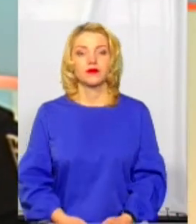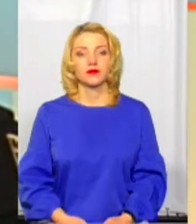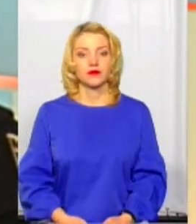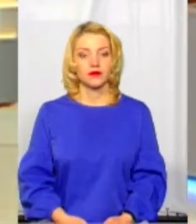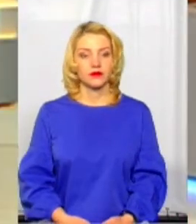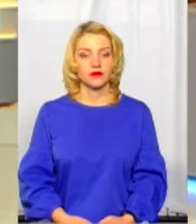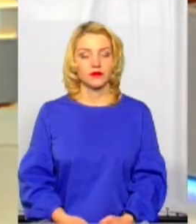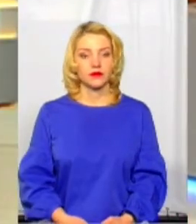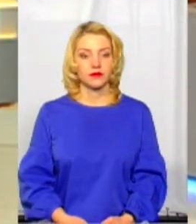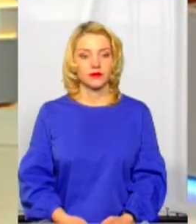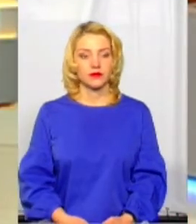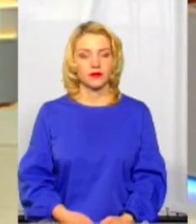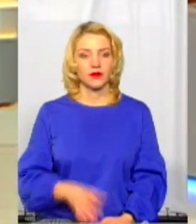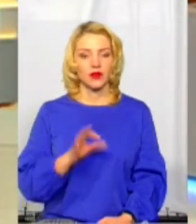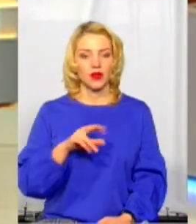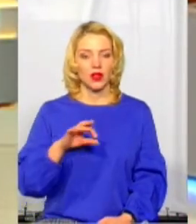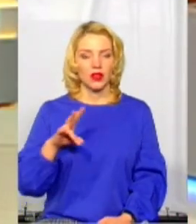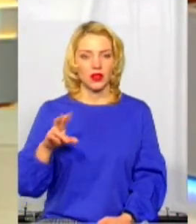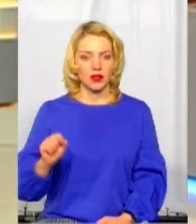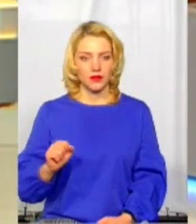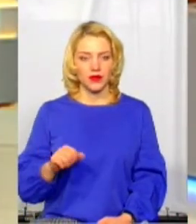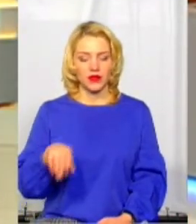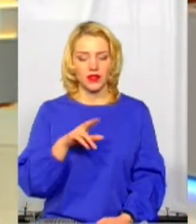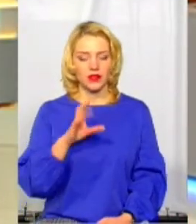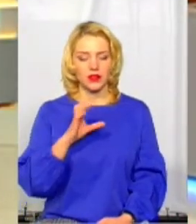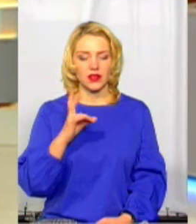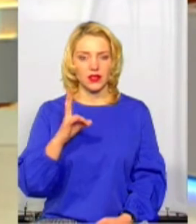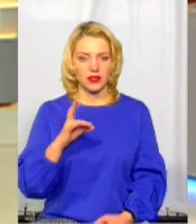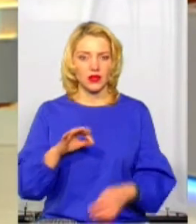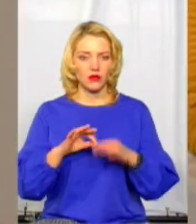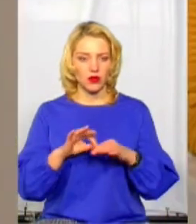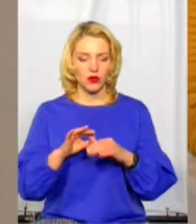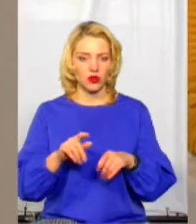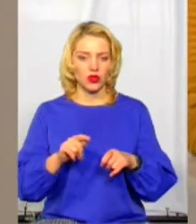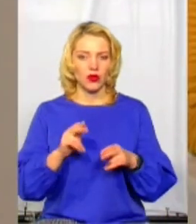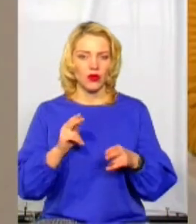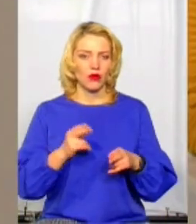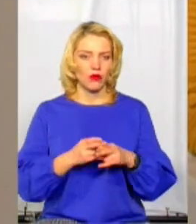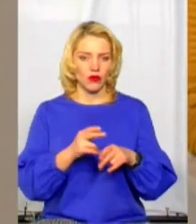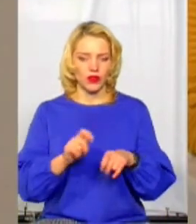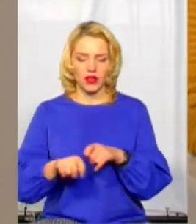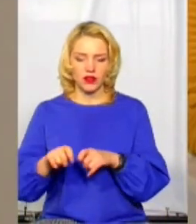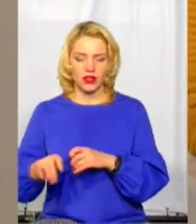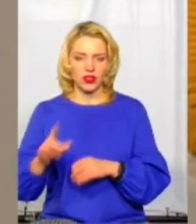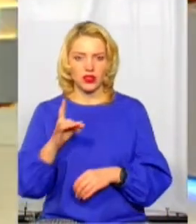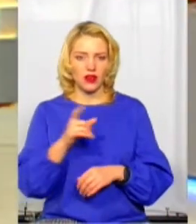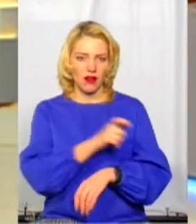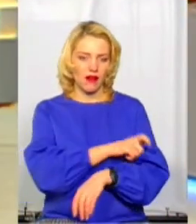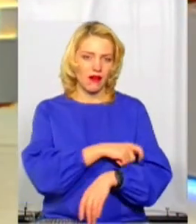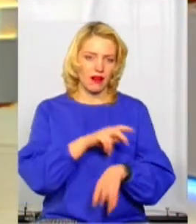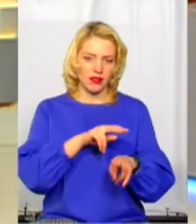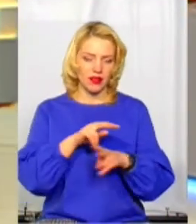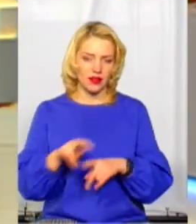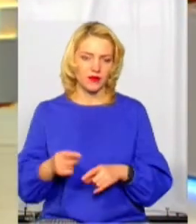так. Пані Альона, ДСНС проводить профілактичні райди, а поліція? В першу чергу патрульна поліція